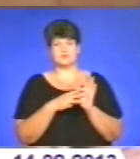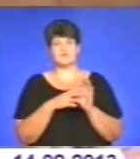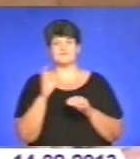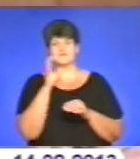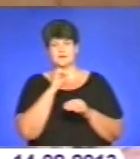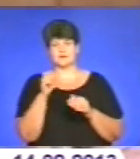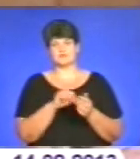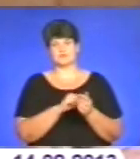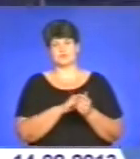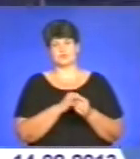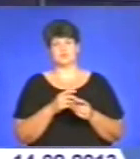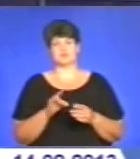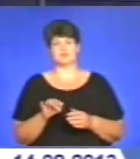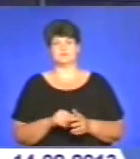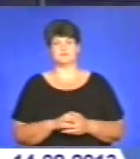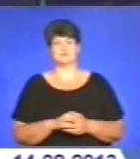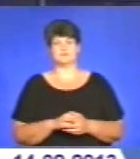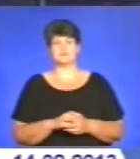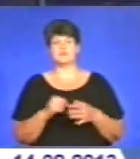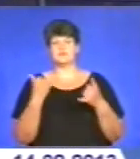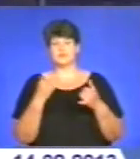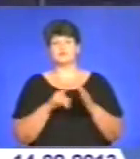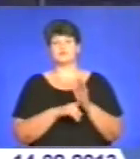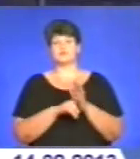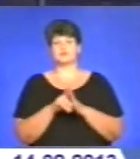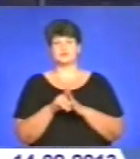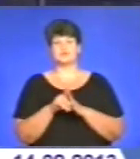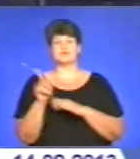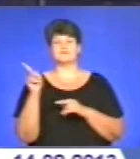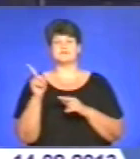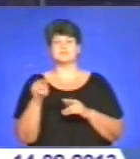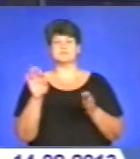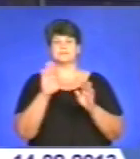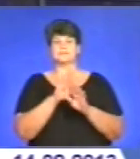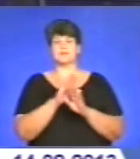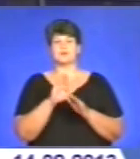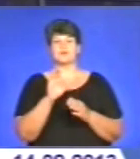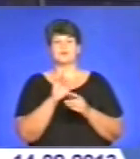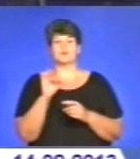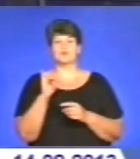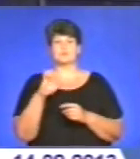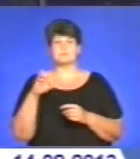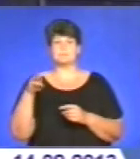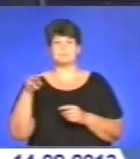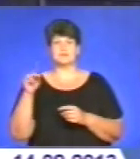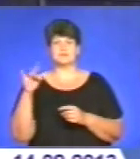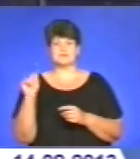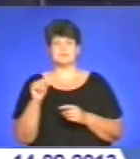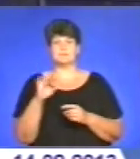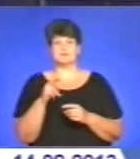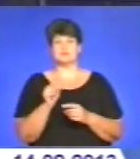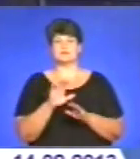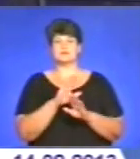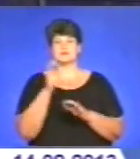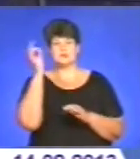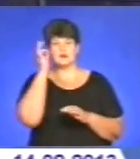наркотичних речовин. Сьогодні розпочався Успінський піст або Спасівка. Церковний піст встановлений на згадку Успіння